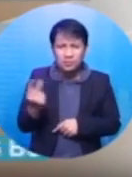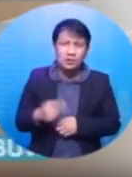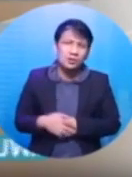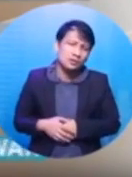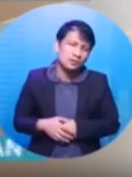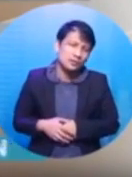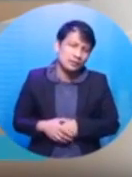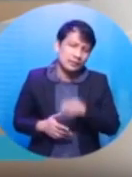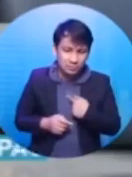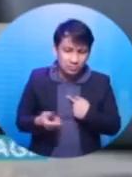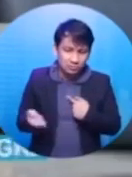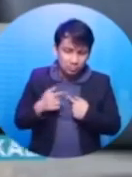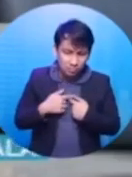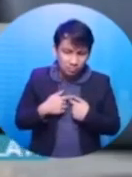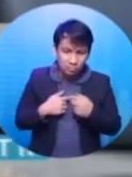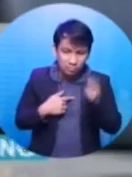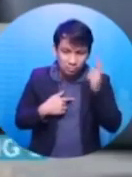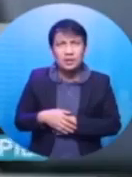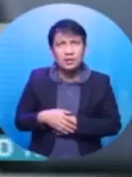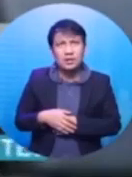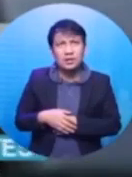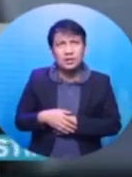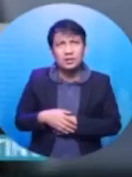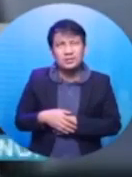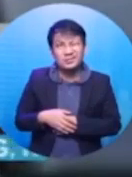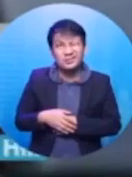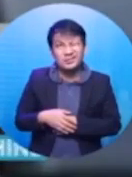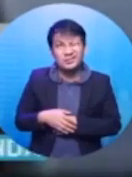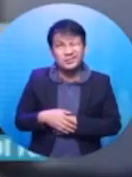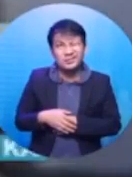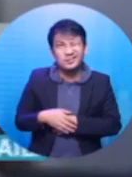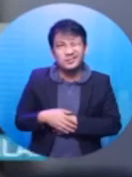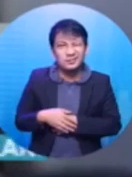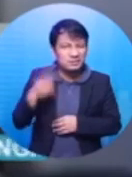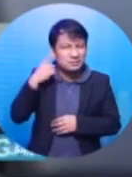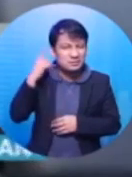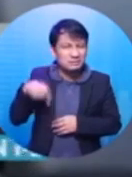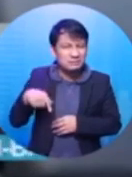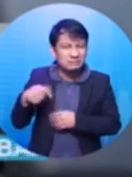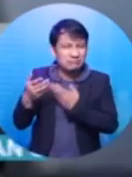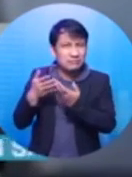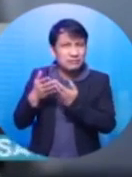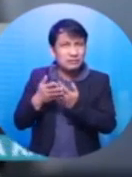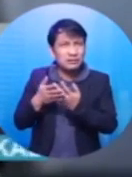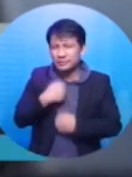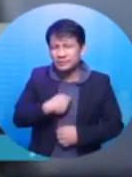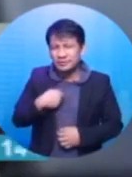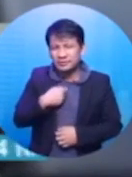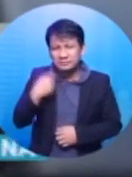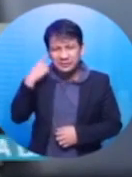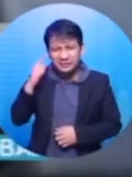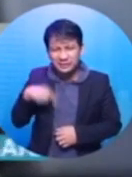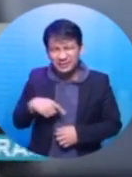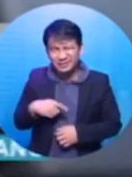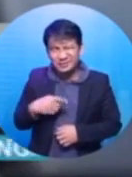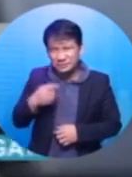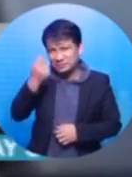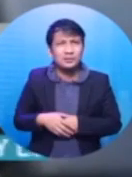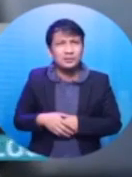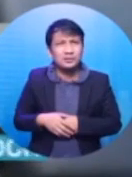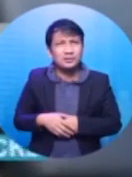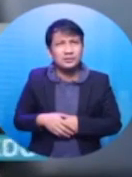Sir Rapi, ganito po yun. Nung linggo po, sumugod na po yan siya dito sa labas ng bahay dahil sa hospo ng